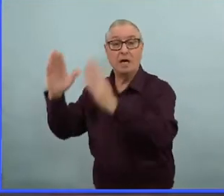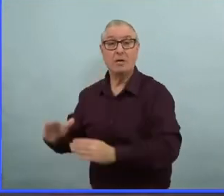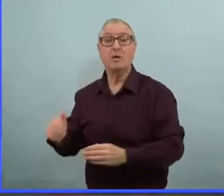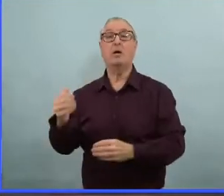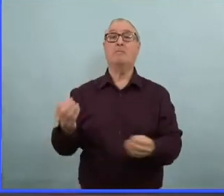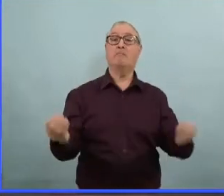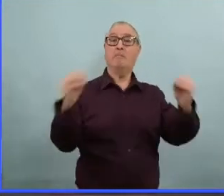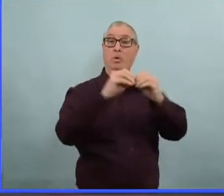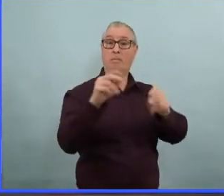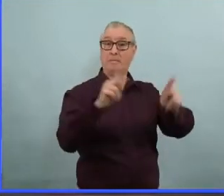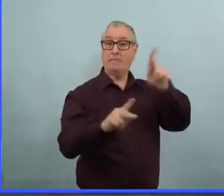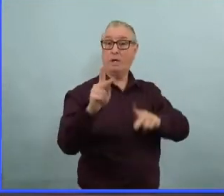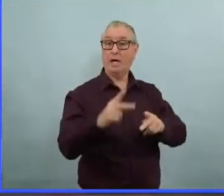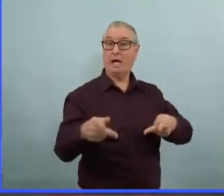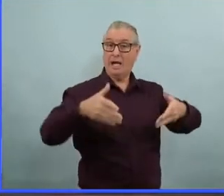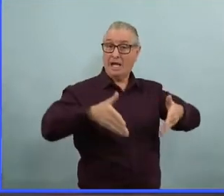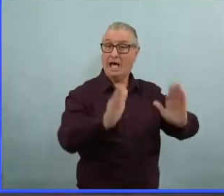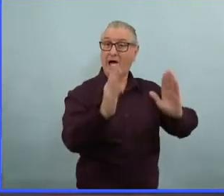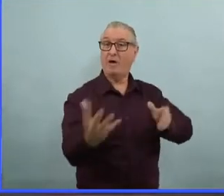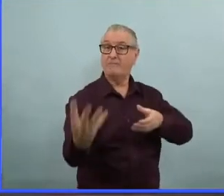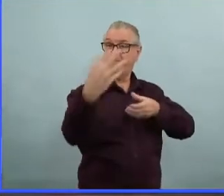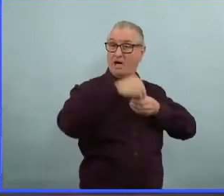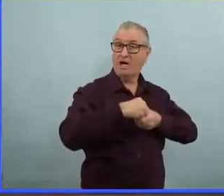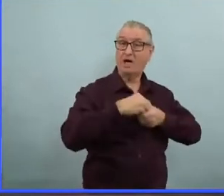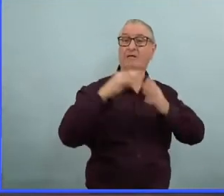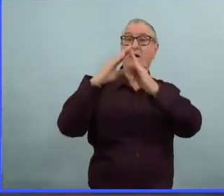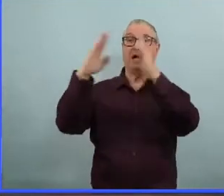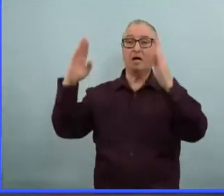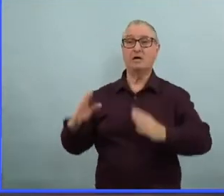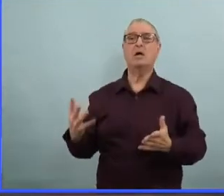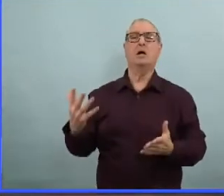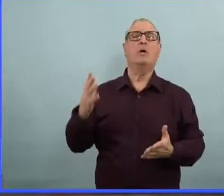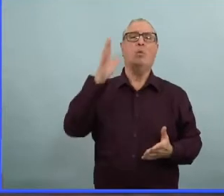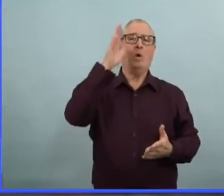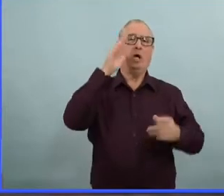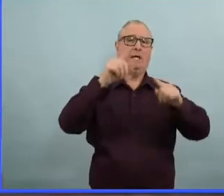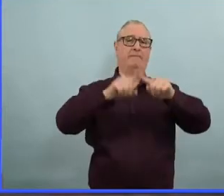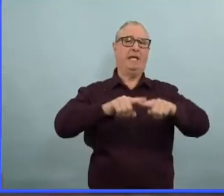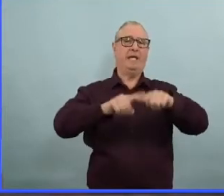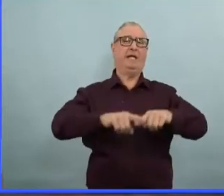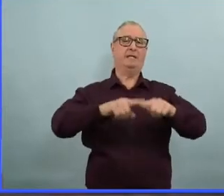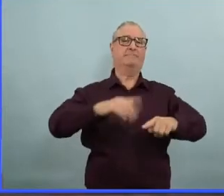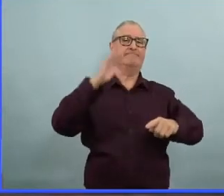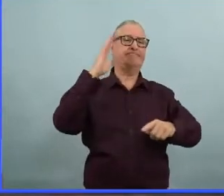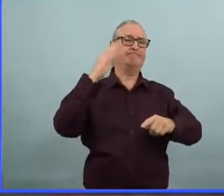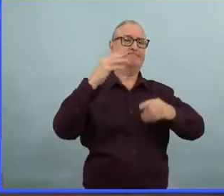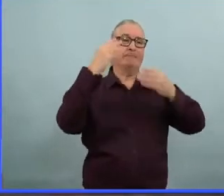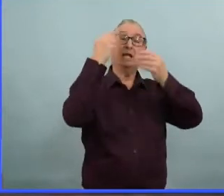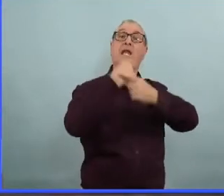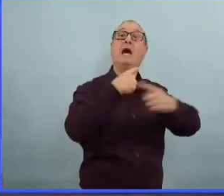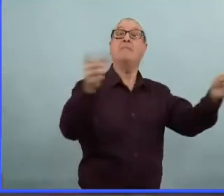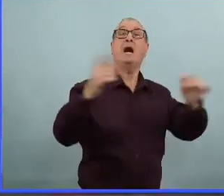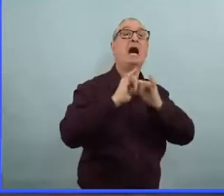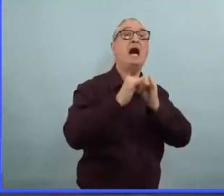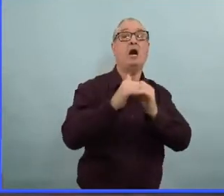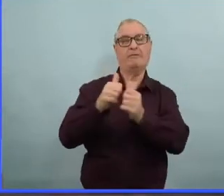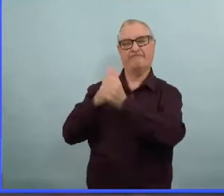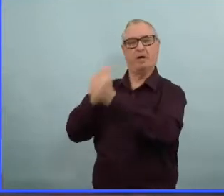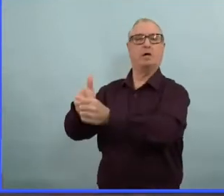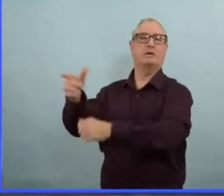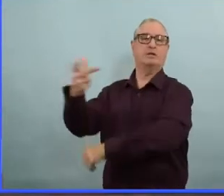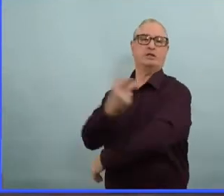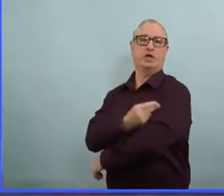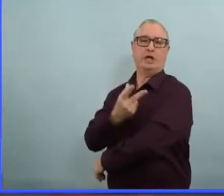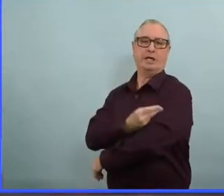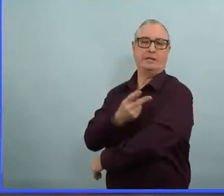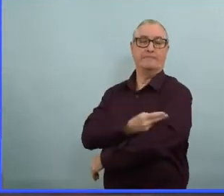Bien sûr, il y aura des règles différentielles selon le statut de vaccination. Nous allons aussi ajuster la limite de capacité dans de nombreux endroits publics.